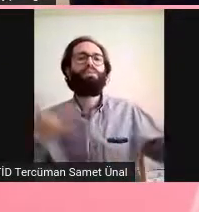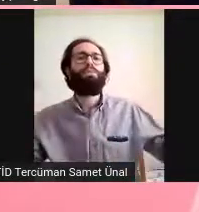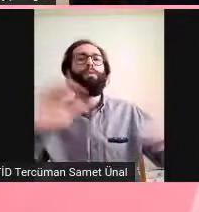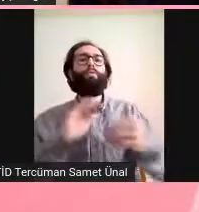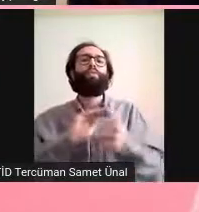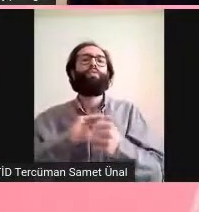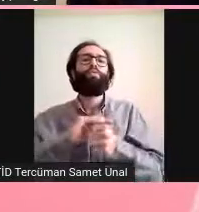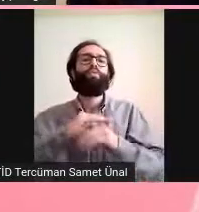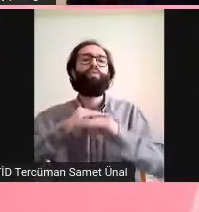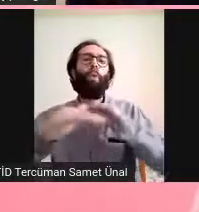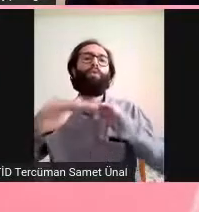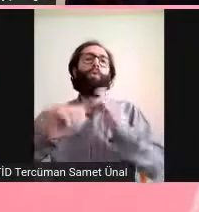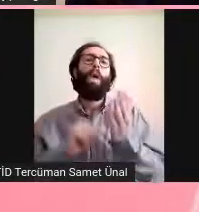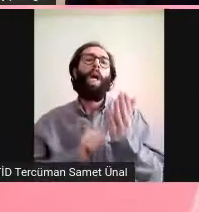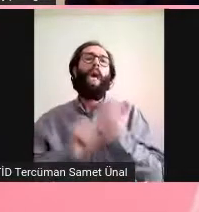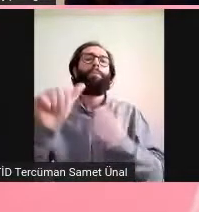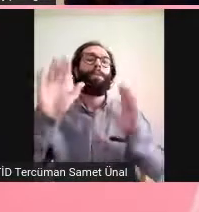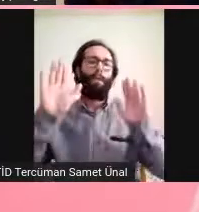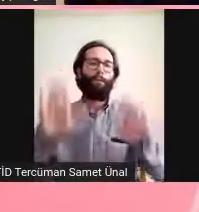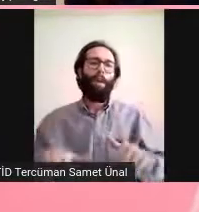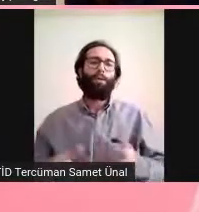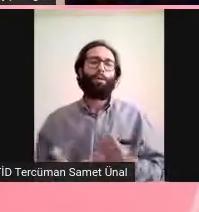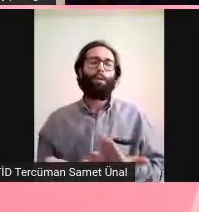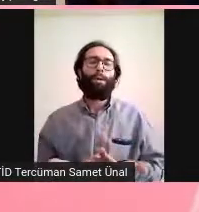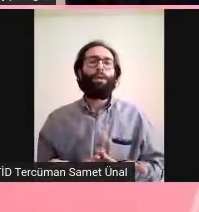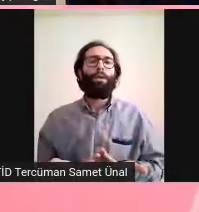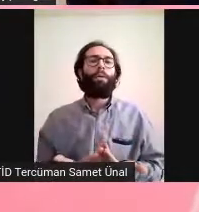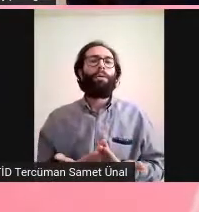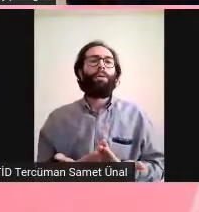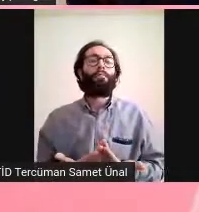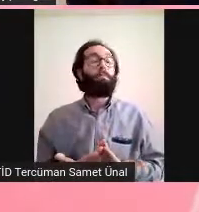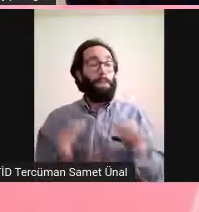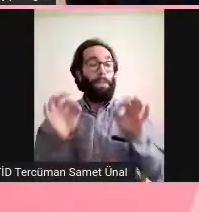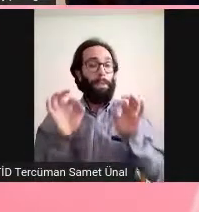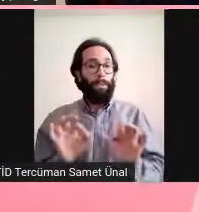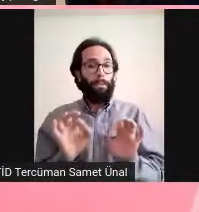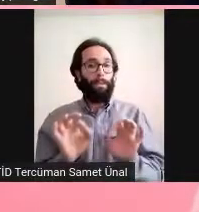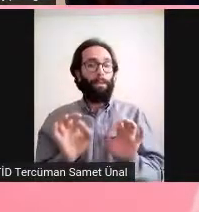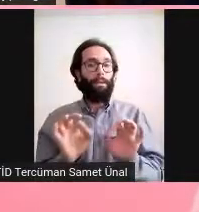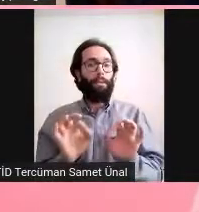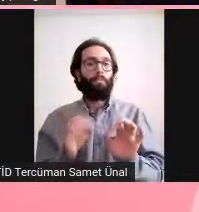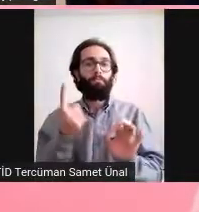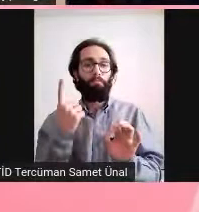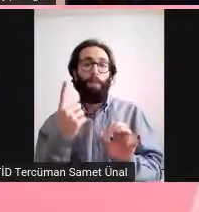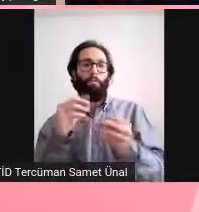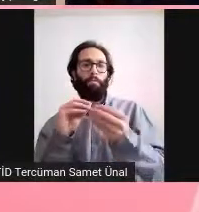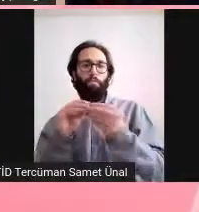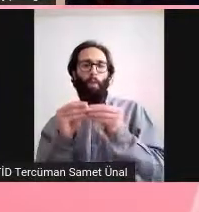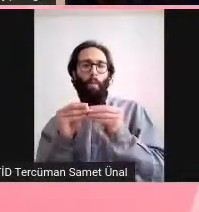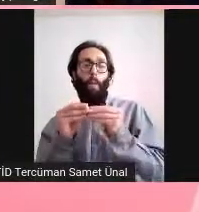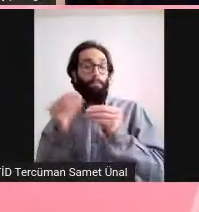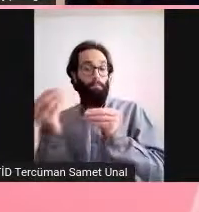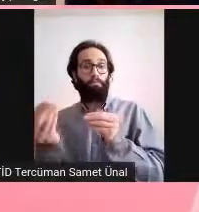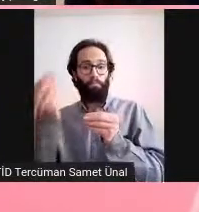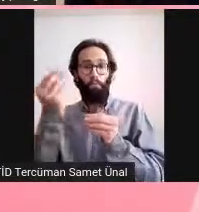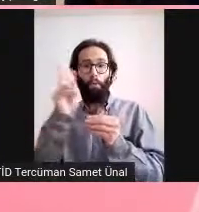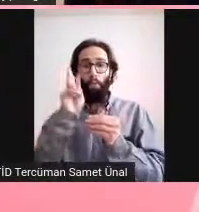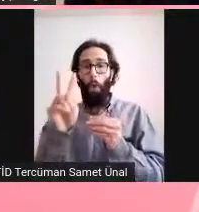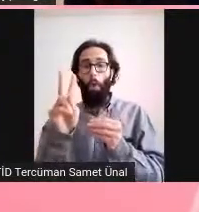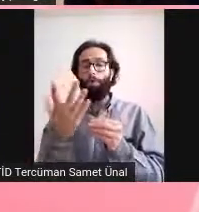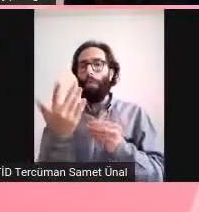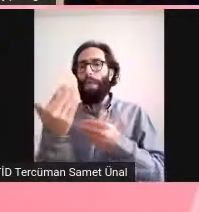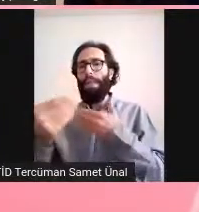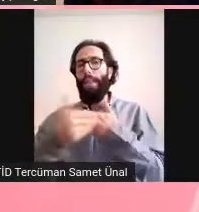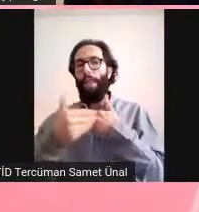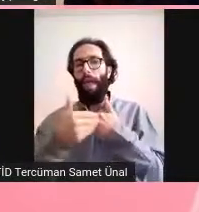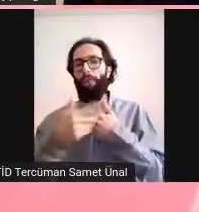Veriler var. Ama şimdi şöyle bir sorun varmış burada tedavi açısından. Eğer diyorlar ki